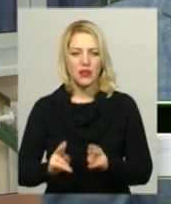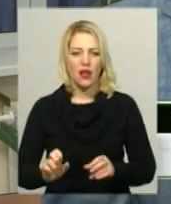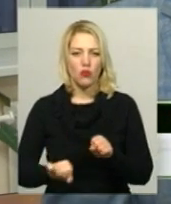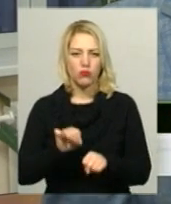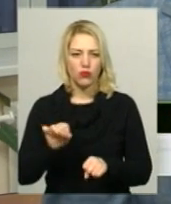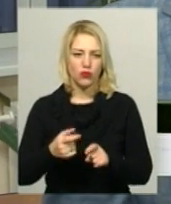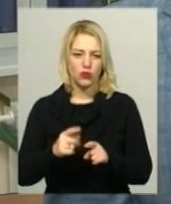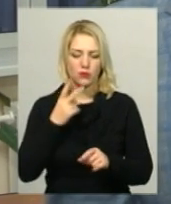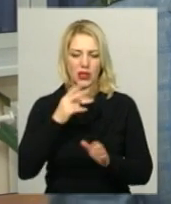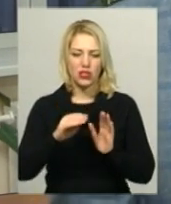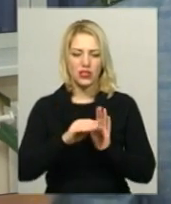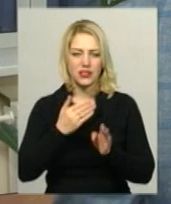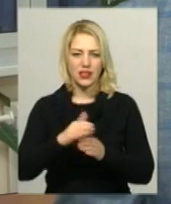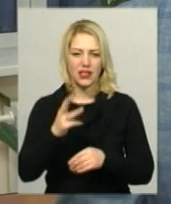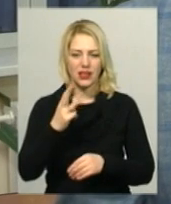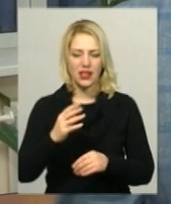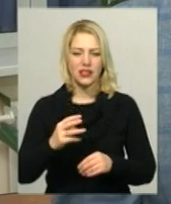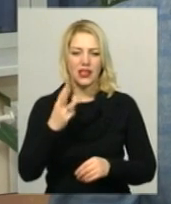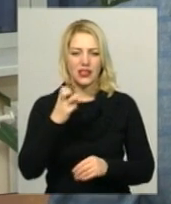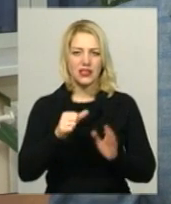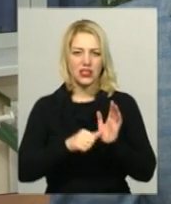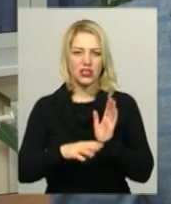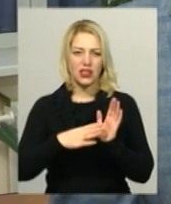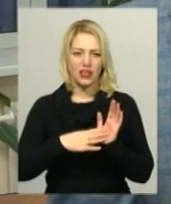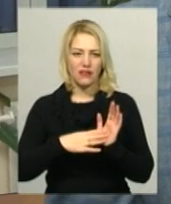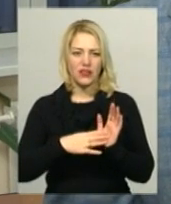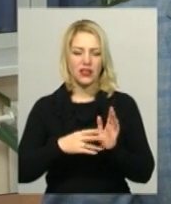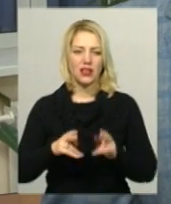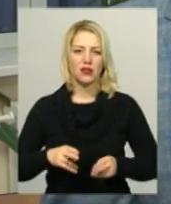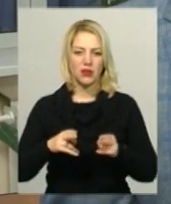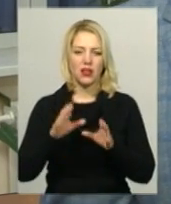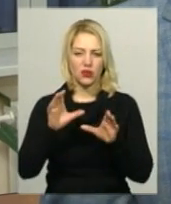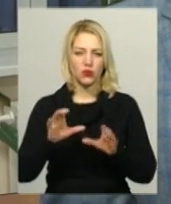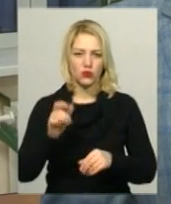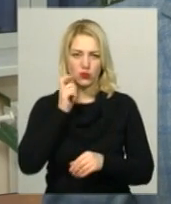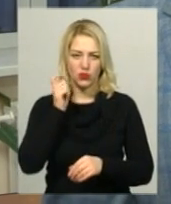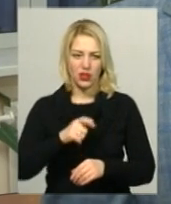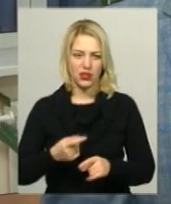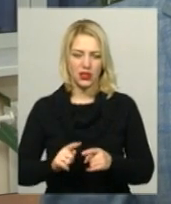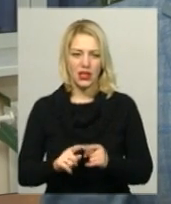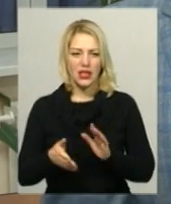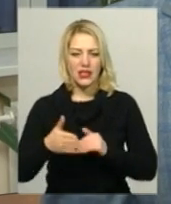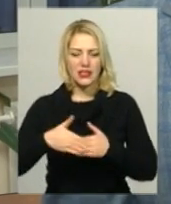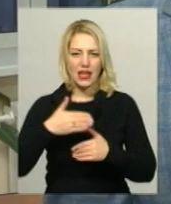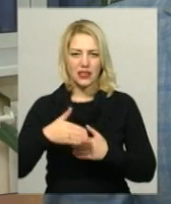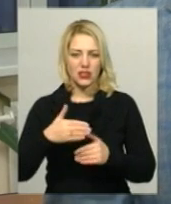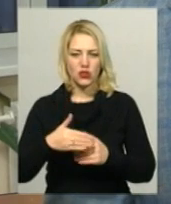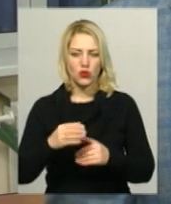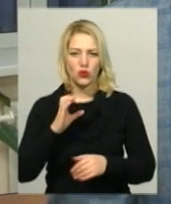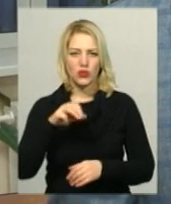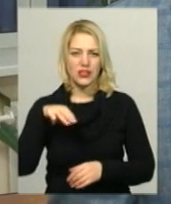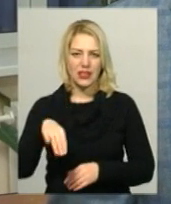частиною 3 статті 369 значком 2 Кримінального кодексу України. Санкцію статті за